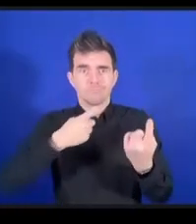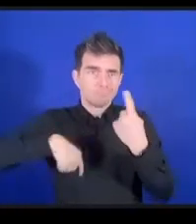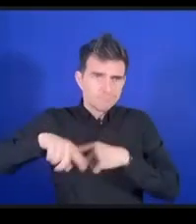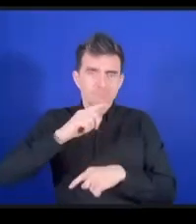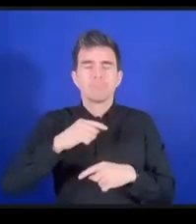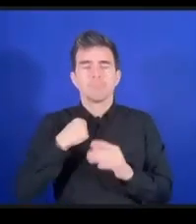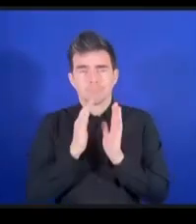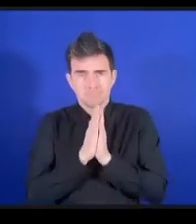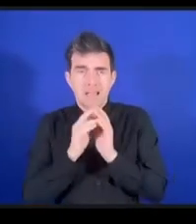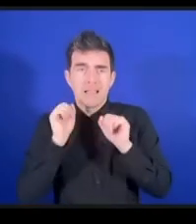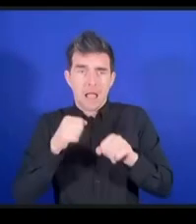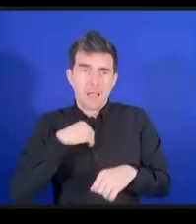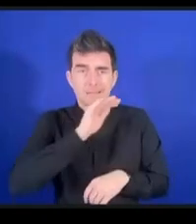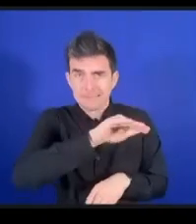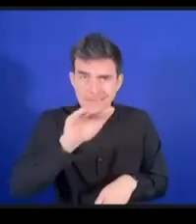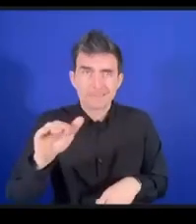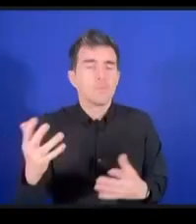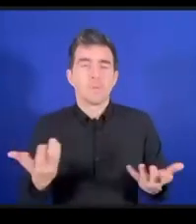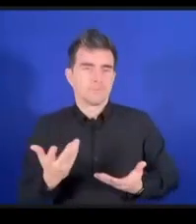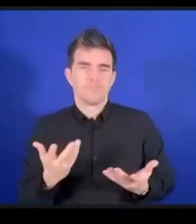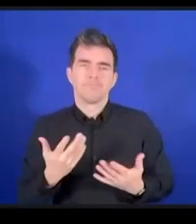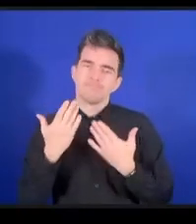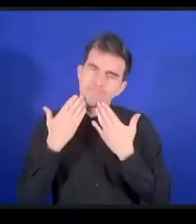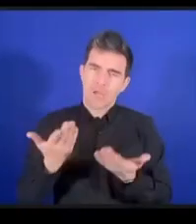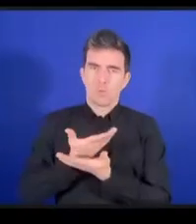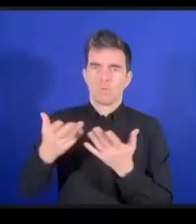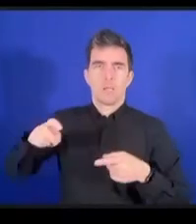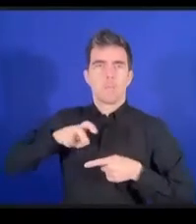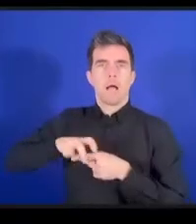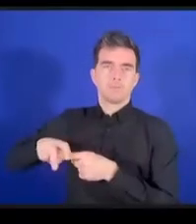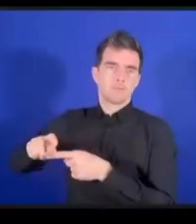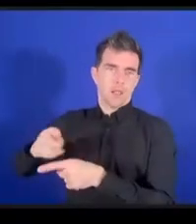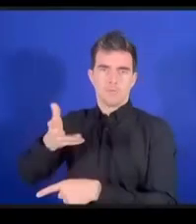ぜひパネリストの皆さまにも会場から拍手をお願いいたします